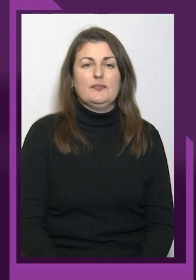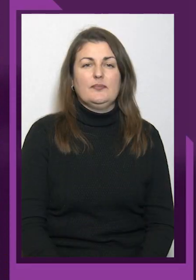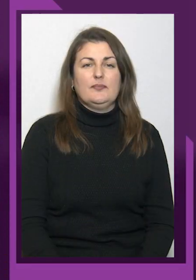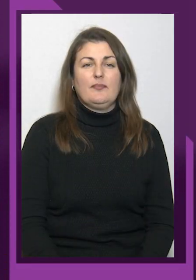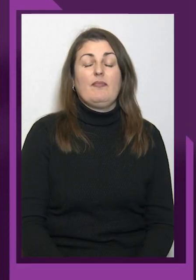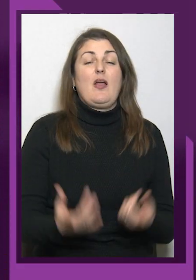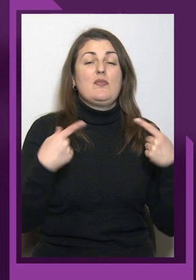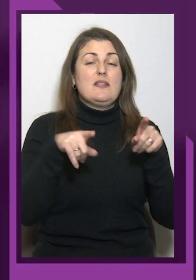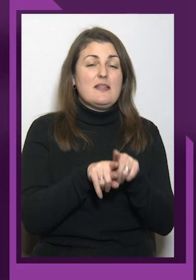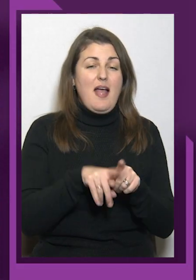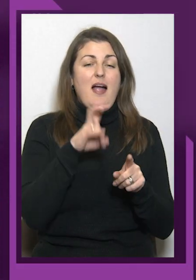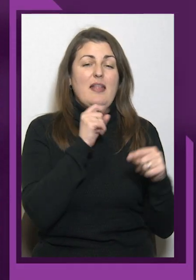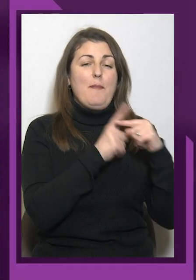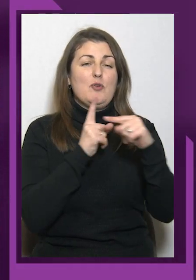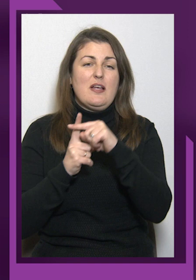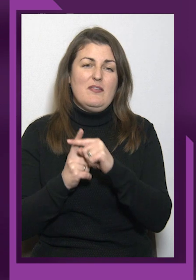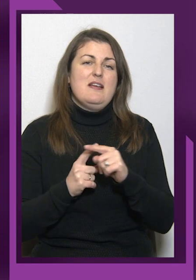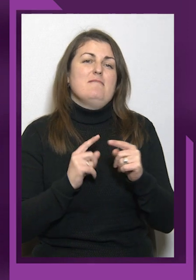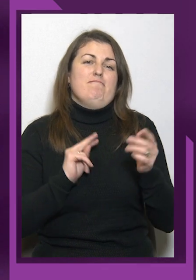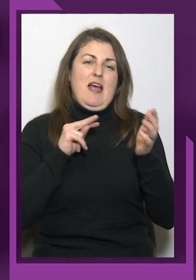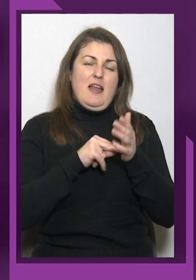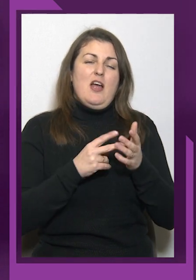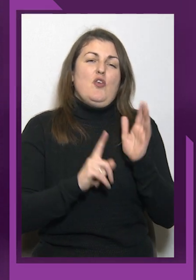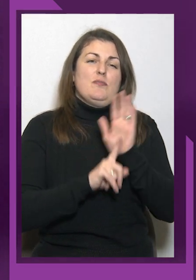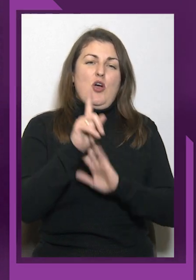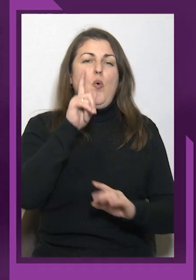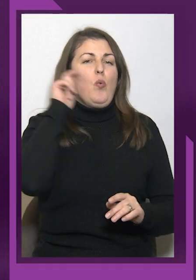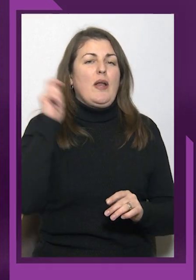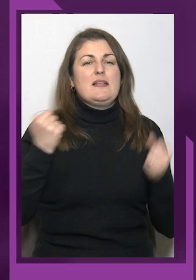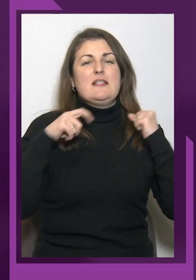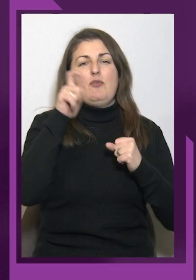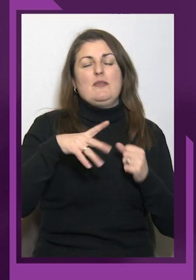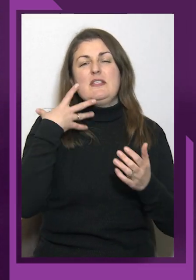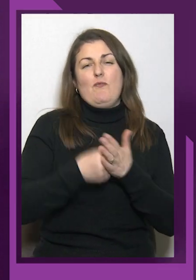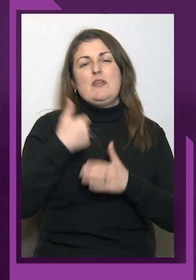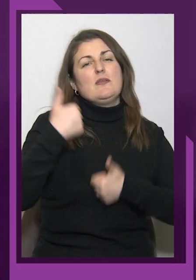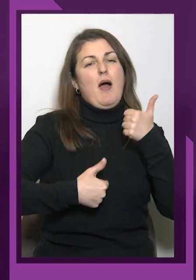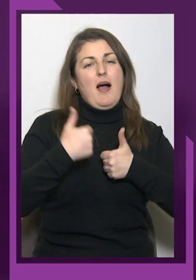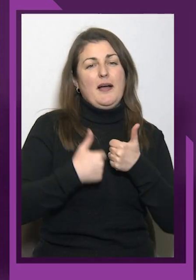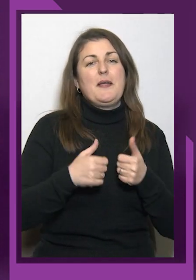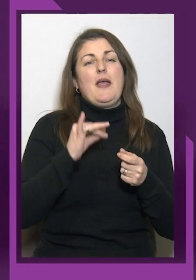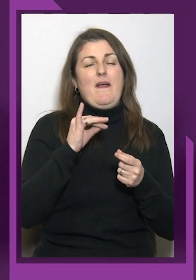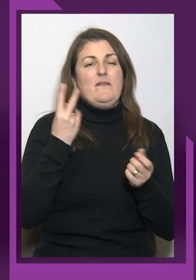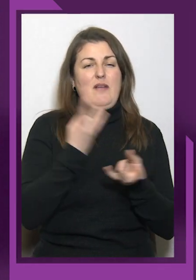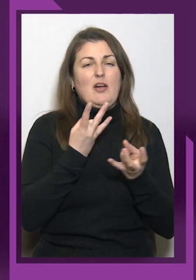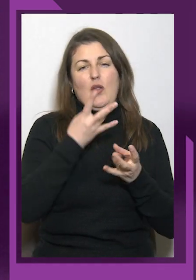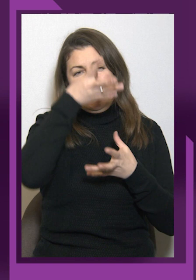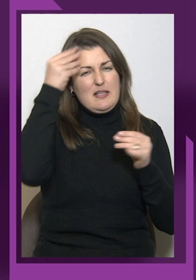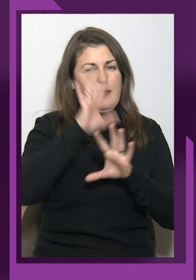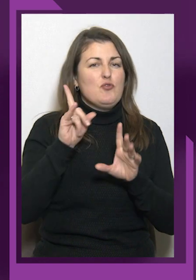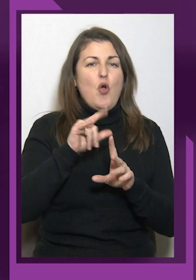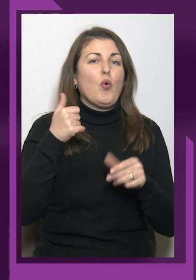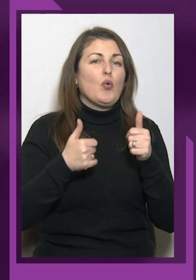Ось так на позитиві заряджені розпочинали українські спортсмени свої змагання. Ну і варто не забувати, що